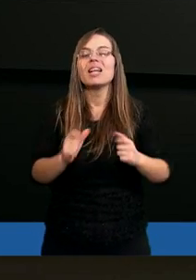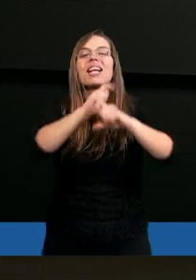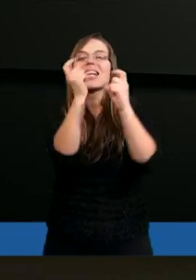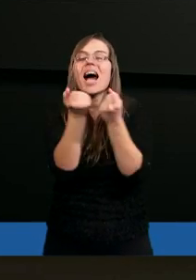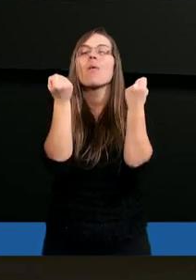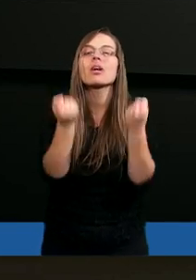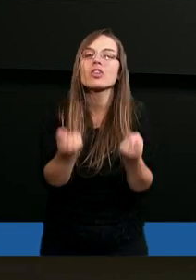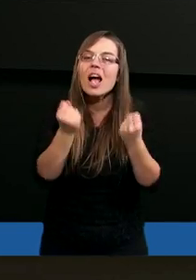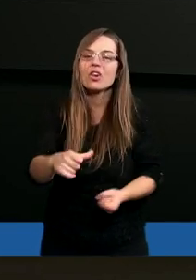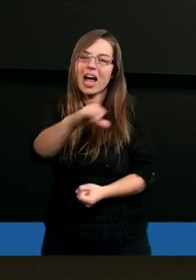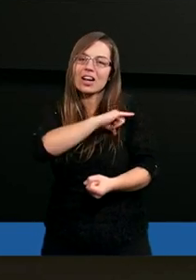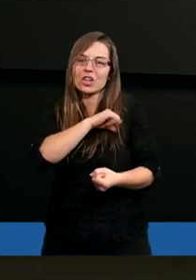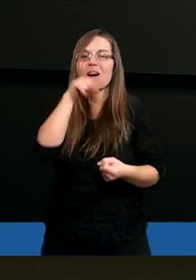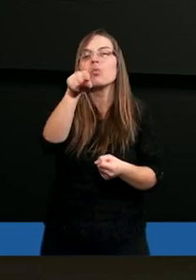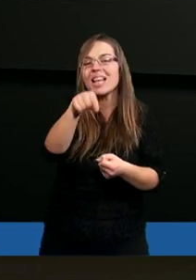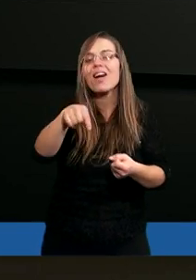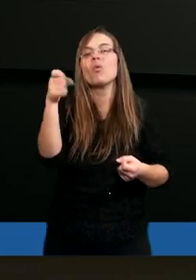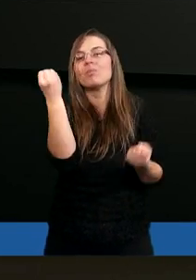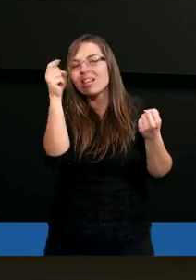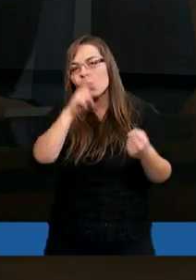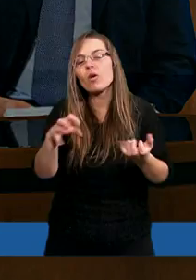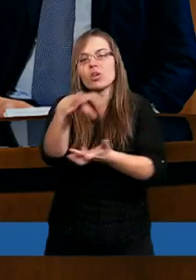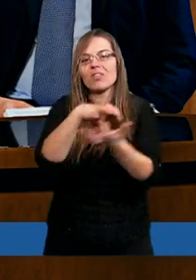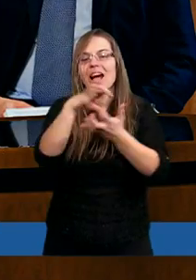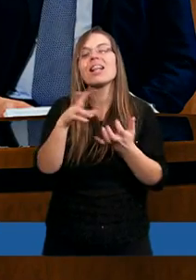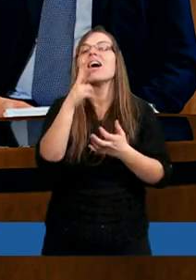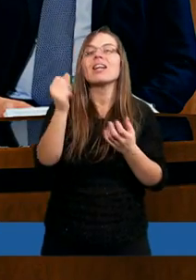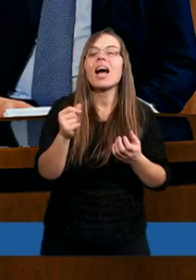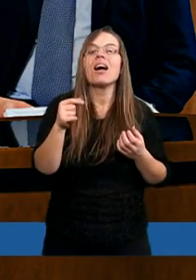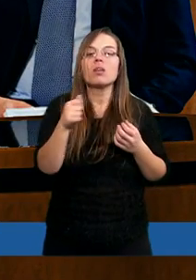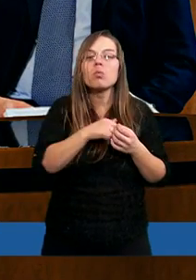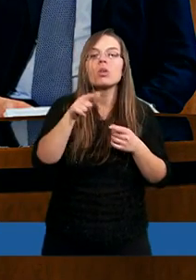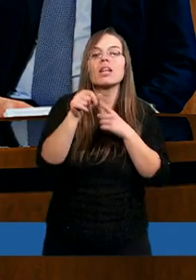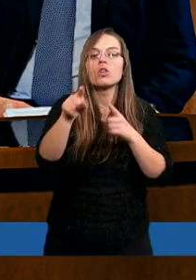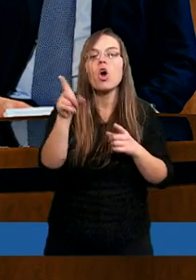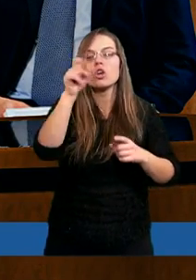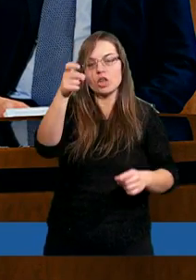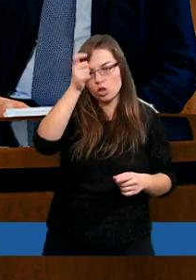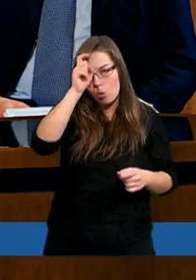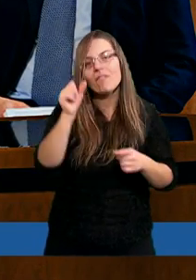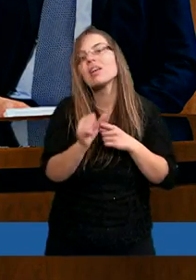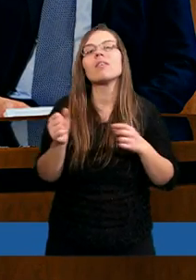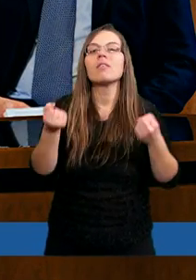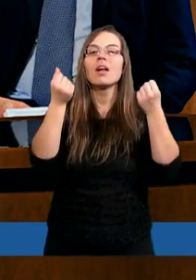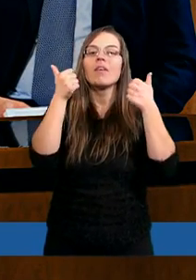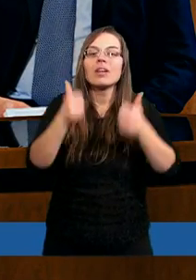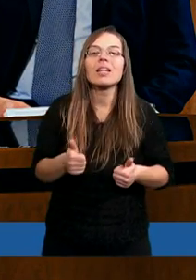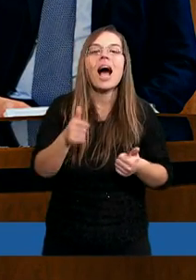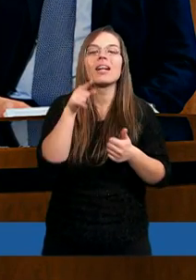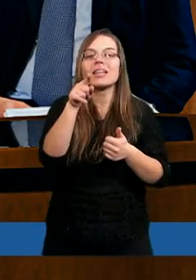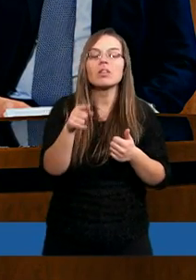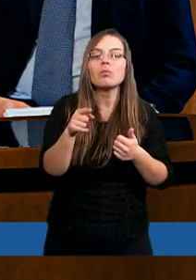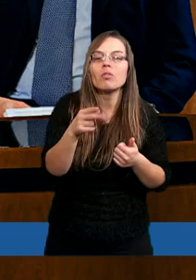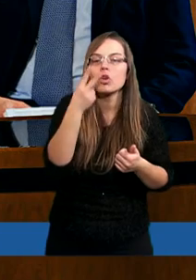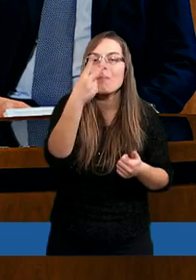cały ciężar grzechu tego świata. A najsmutniejsze, że człowiek nie jest w stanie tego